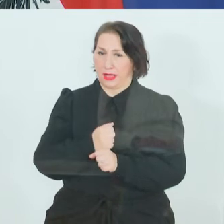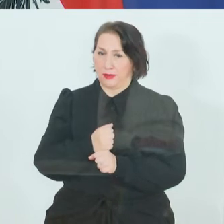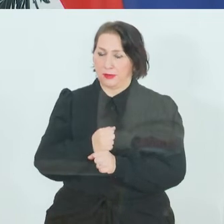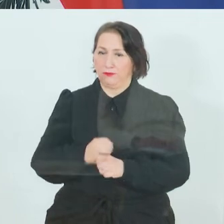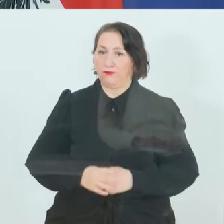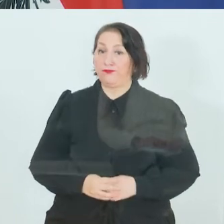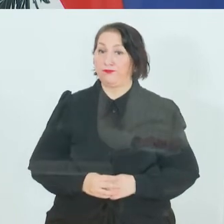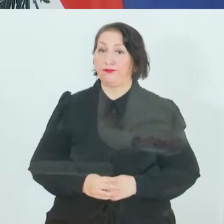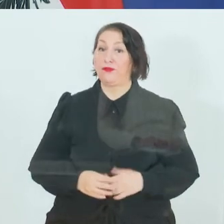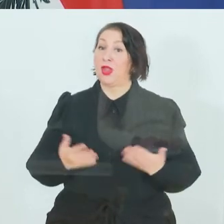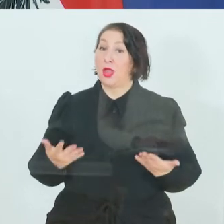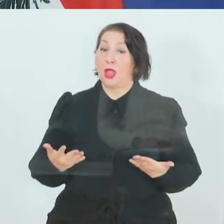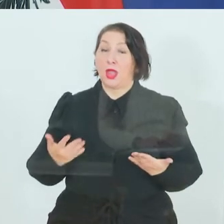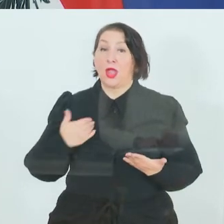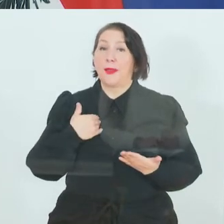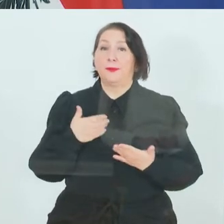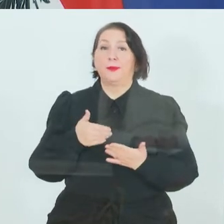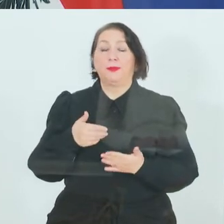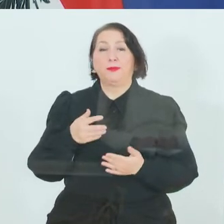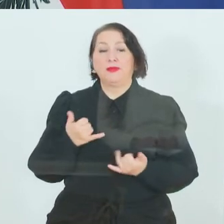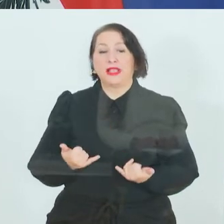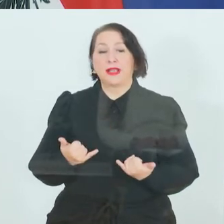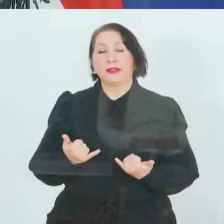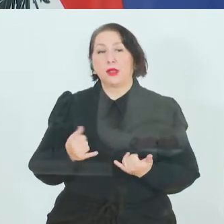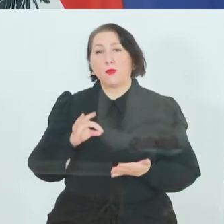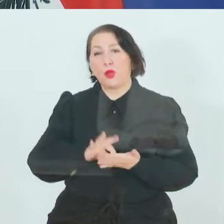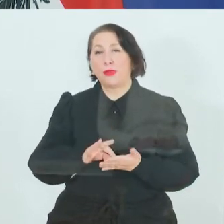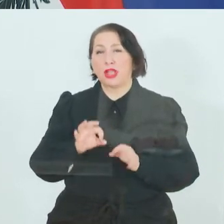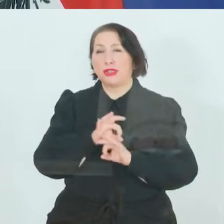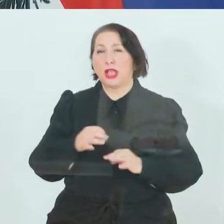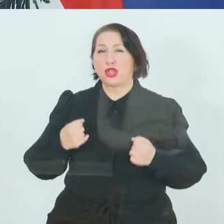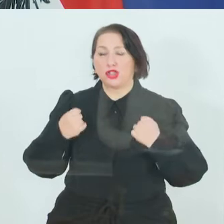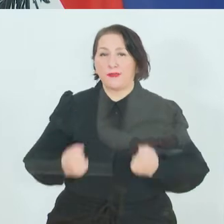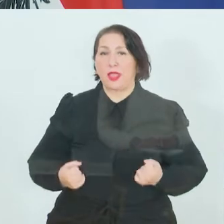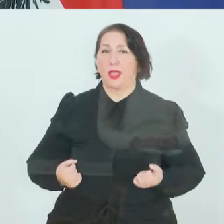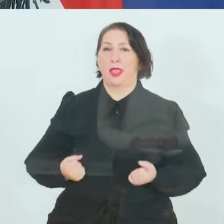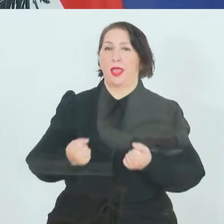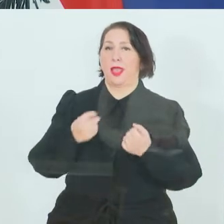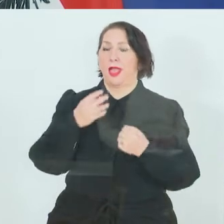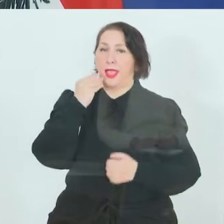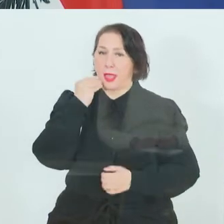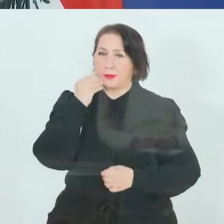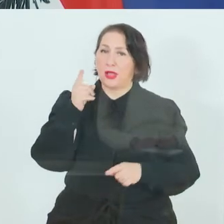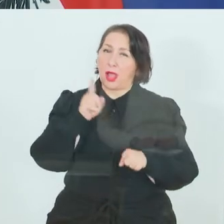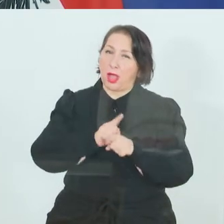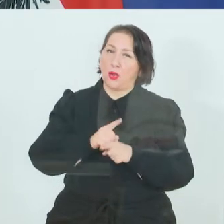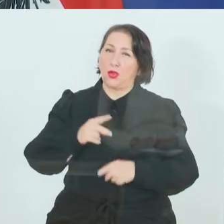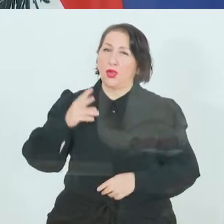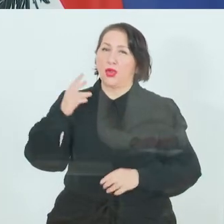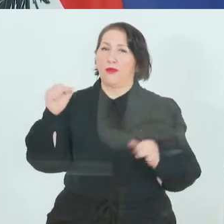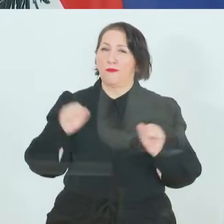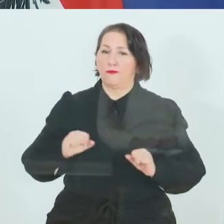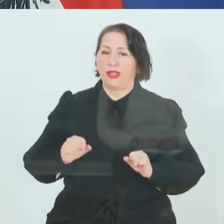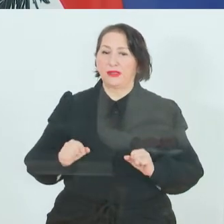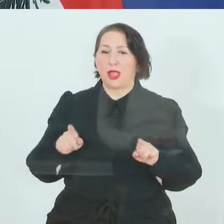Wir befinden uns in einem sehr schwierigen Herbst und auch Winter und zugleich sind wir vorbereitet